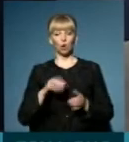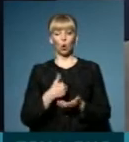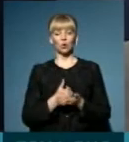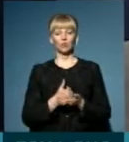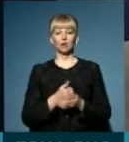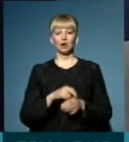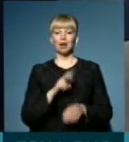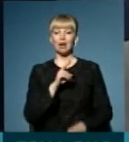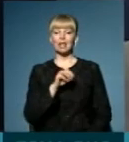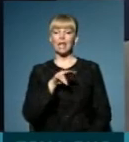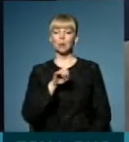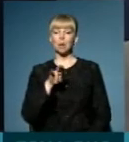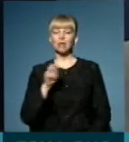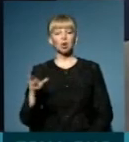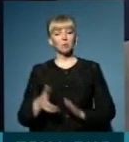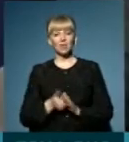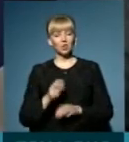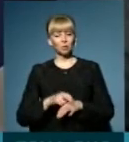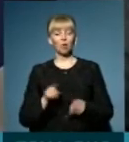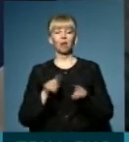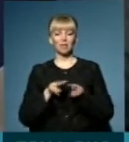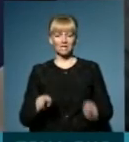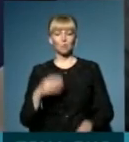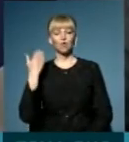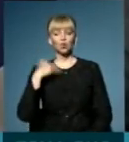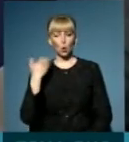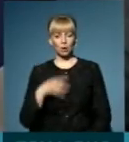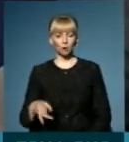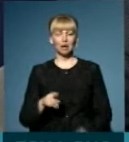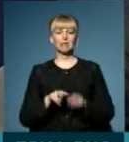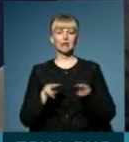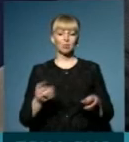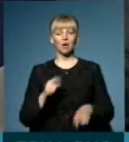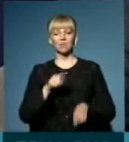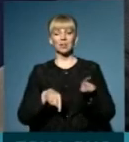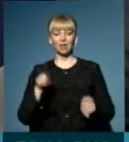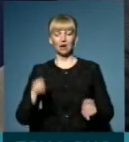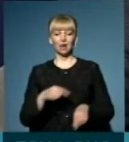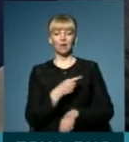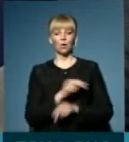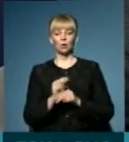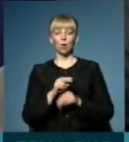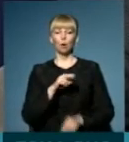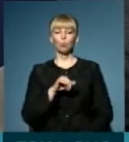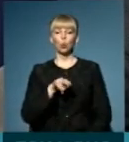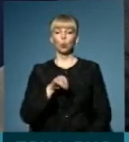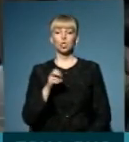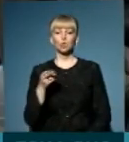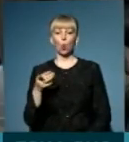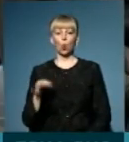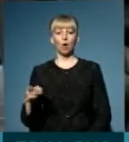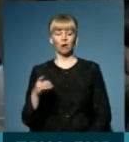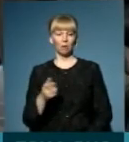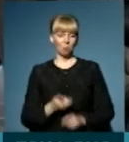Кельмінеччині у нього не вистачає кадрів. Так, так само, як і в Сикарянському районі, так само, як і в деяких амбулаторіях Путильського району. Ну,